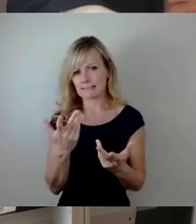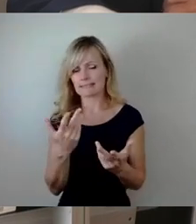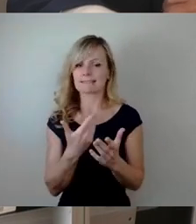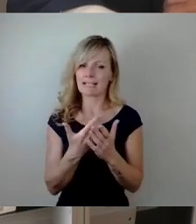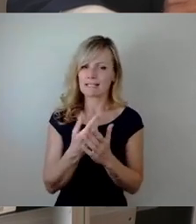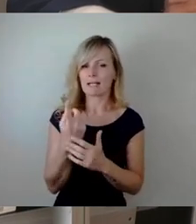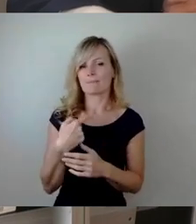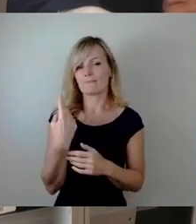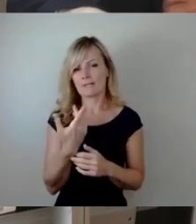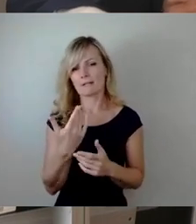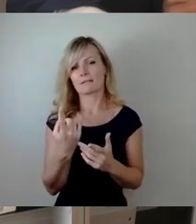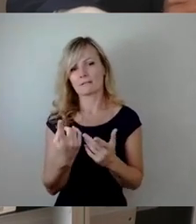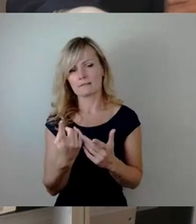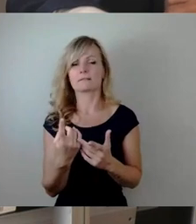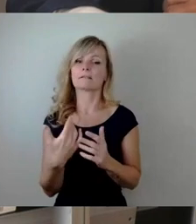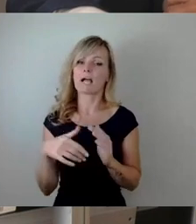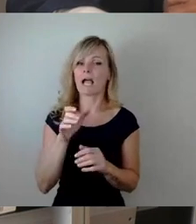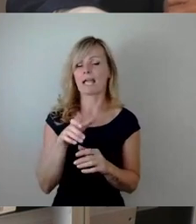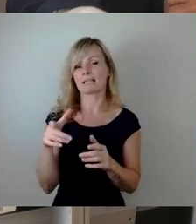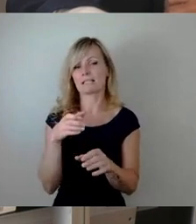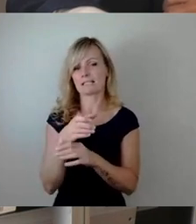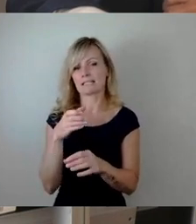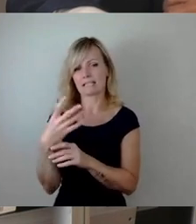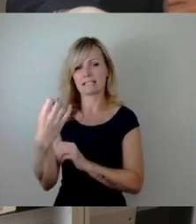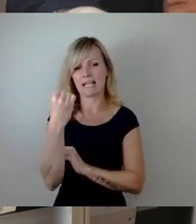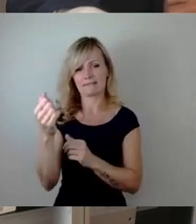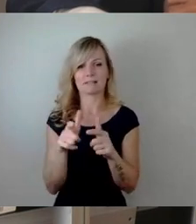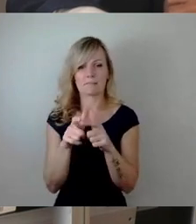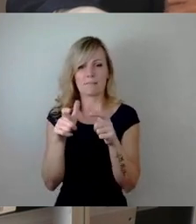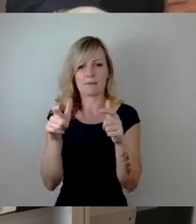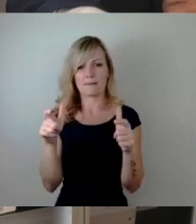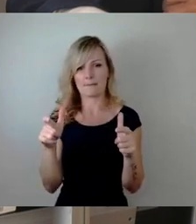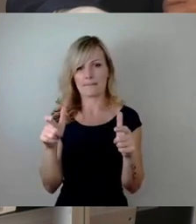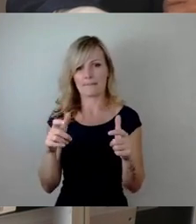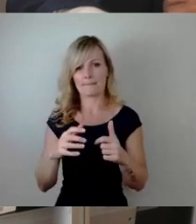der Einsatzkräfte hochzufahren und uns auf die kommenden